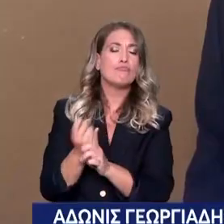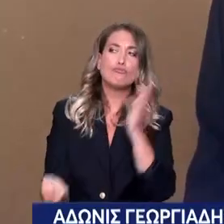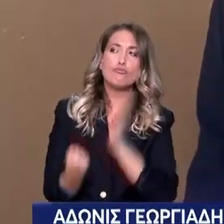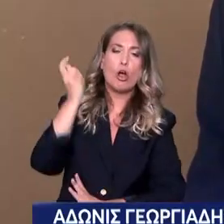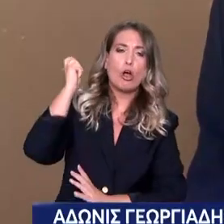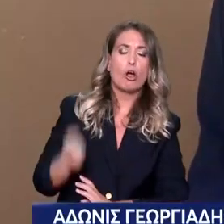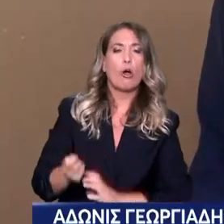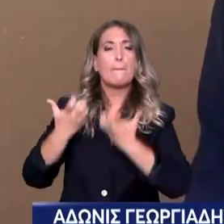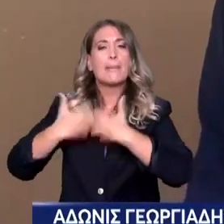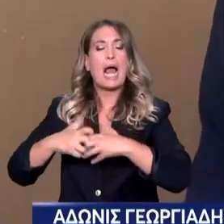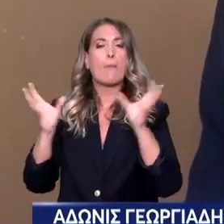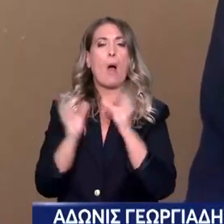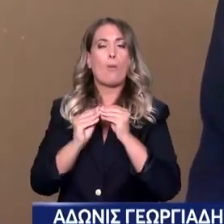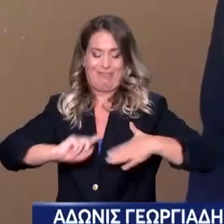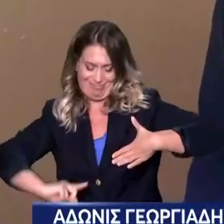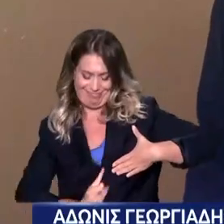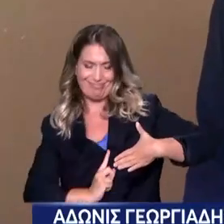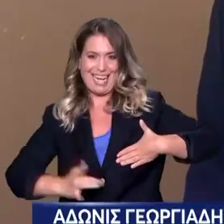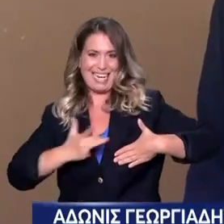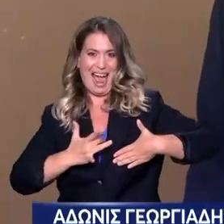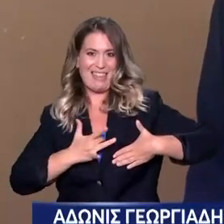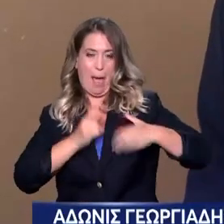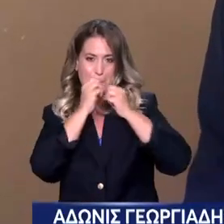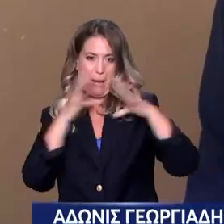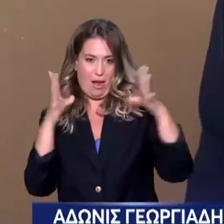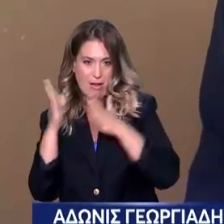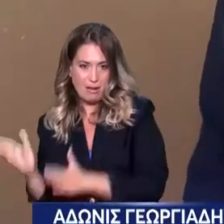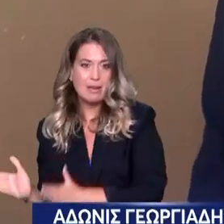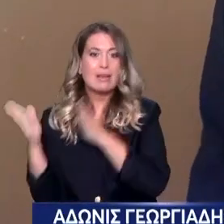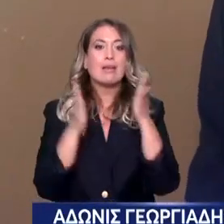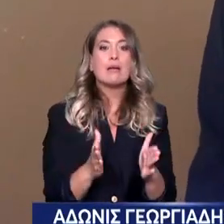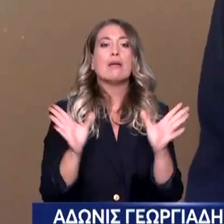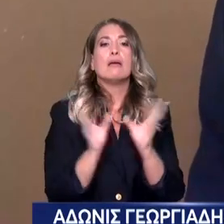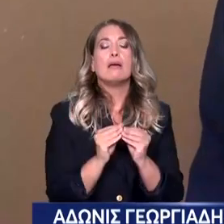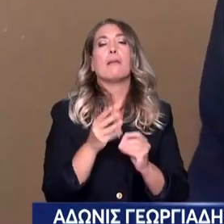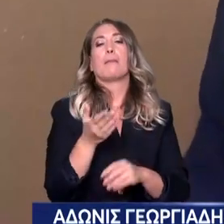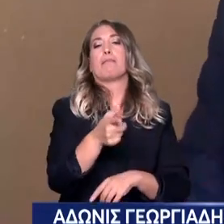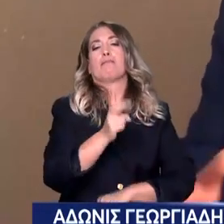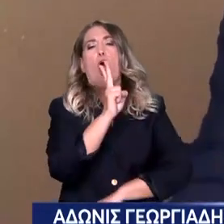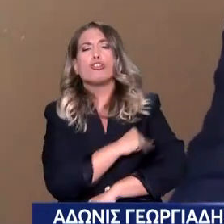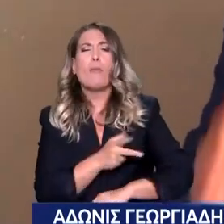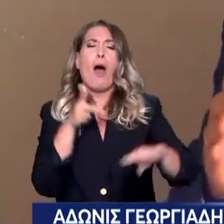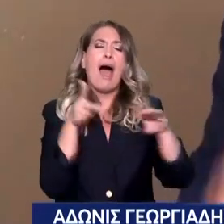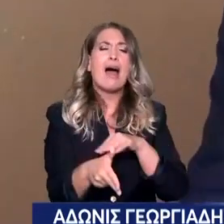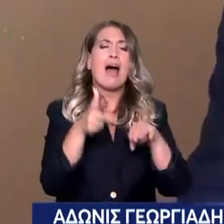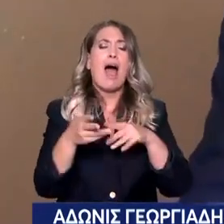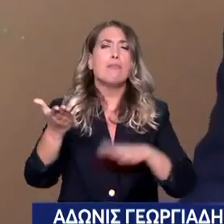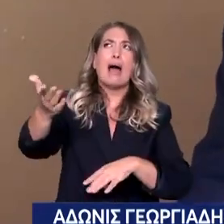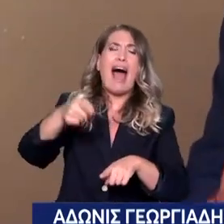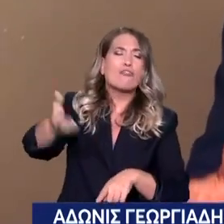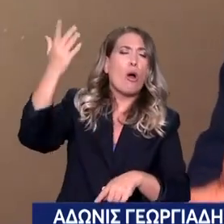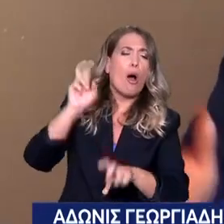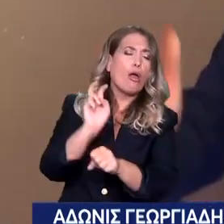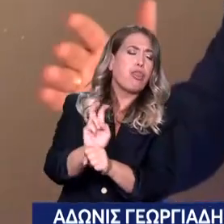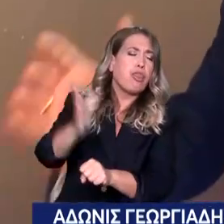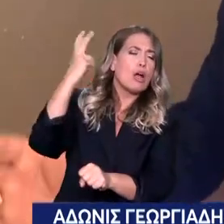προηγούμενο είχε μπει στο ΑΚΕΠΑ που είναι το μεγάλο νοσοκομείο και αιμοδυναμικό στους αλήξεις πριν από 20 χρόνια. Ας σας άφησα λοιπόν να το πείτε. Ακούστε με,